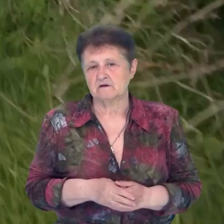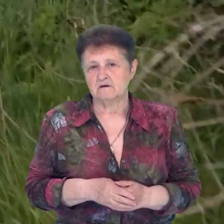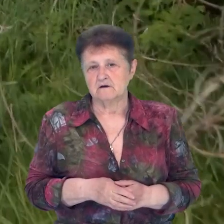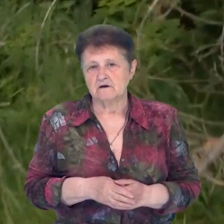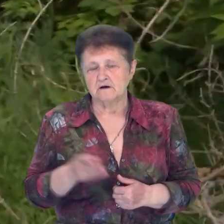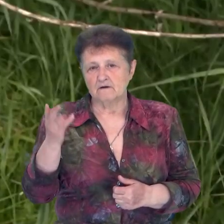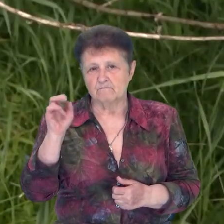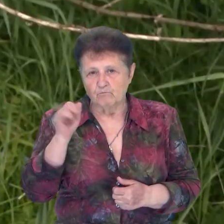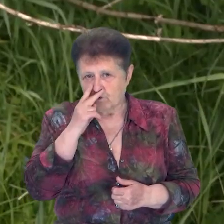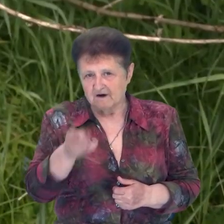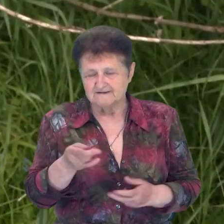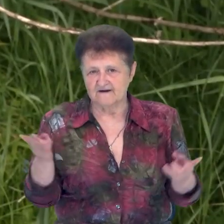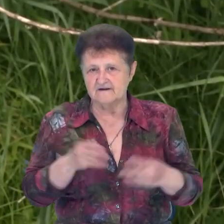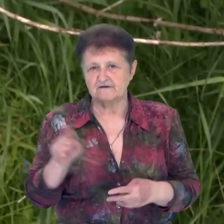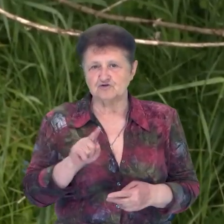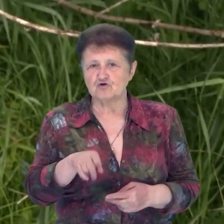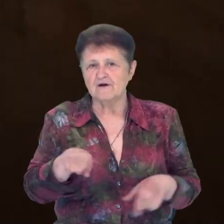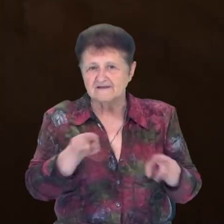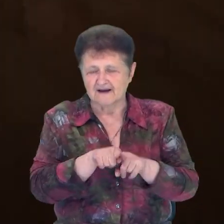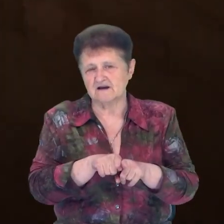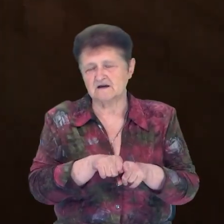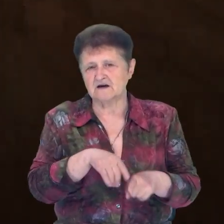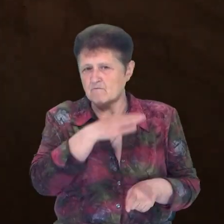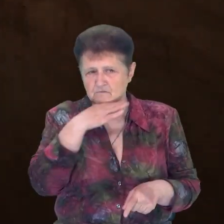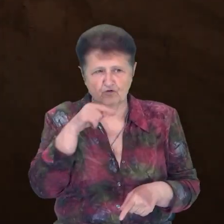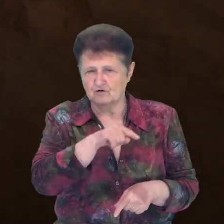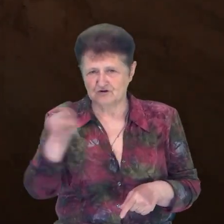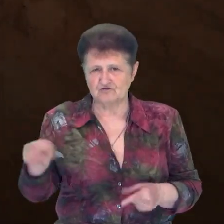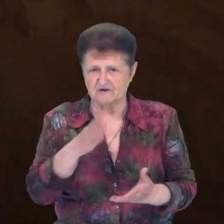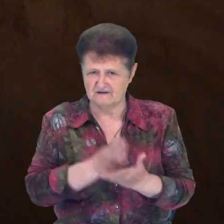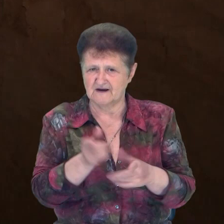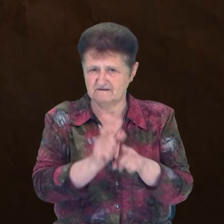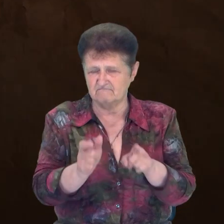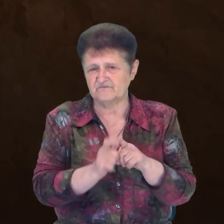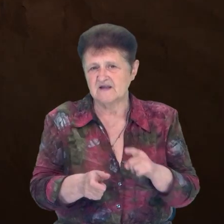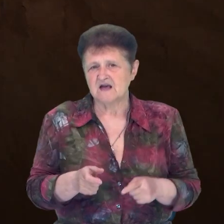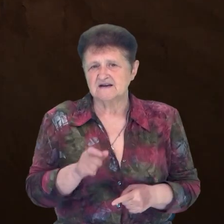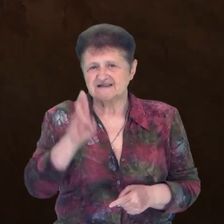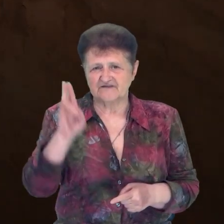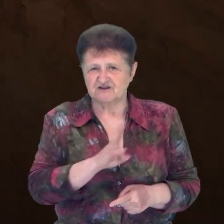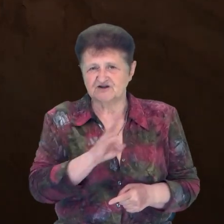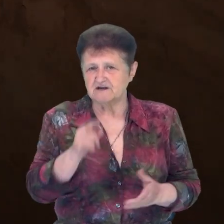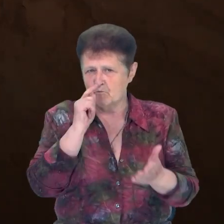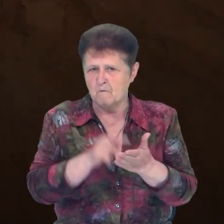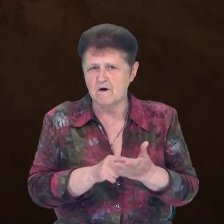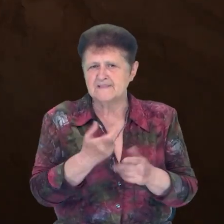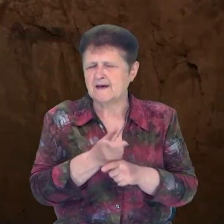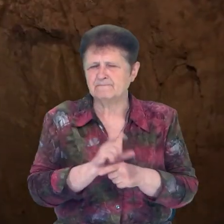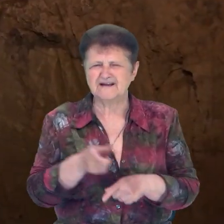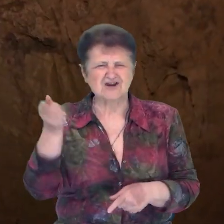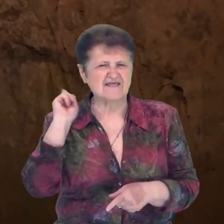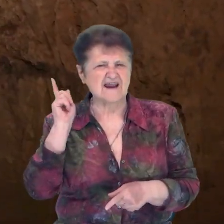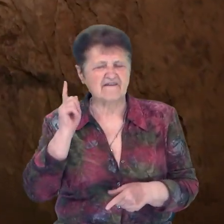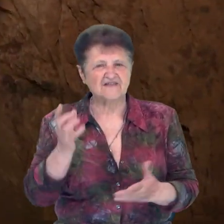добра багато, це вже просто вистрілена гільза». Священник, окрім снарядів Другої світової, натрапляв і на більш древні знахідки.